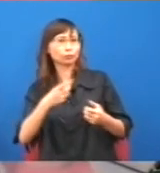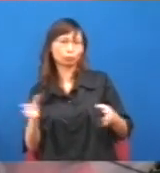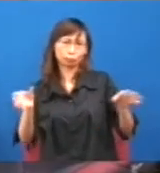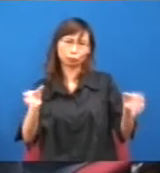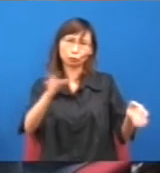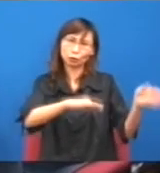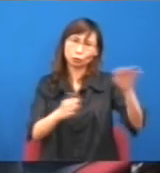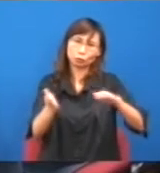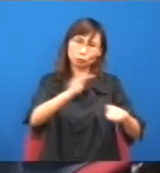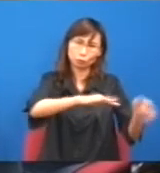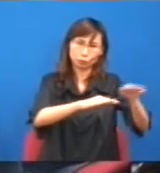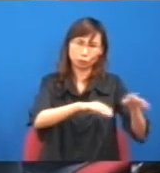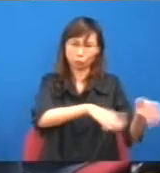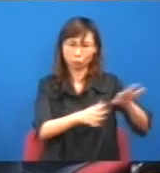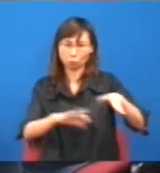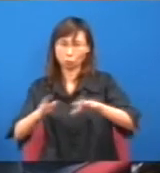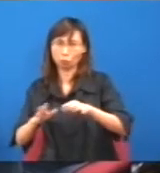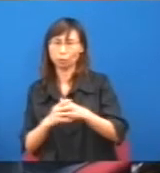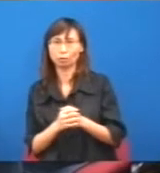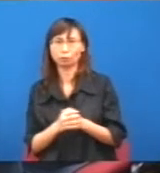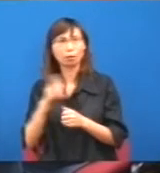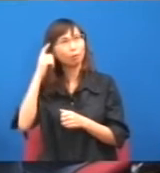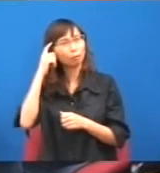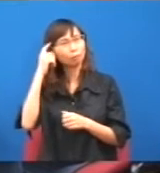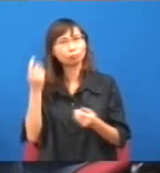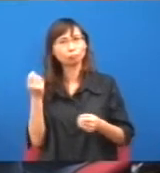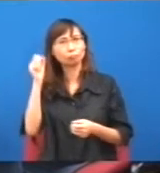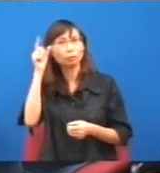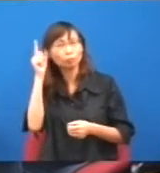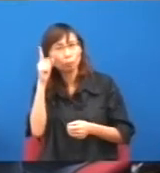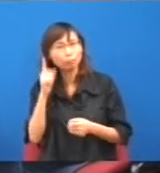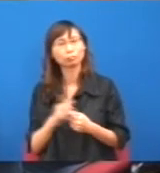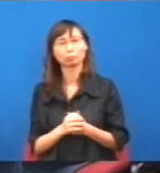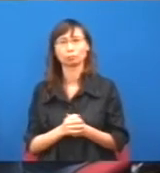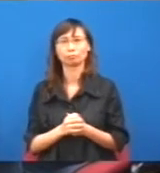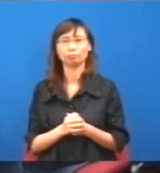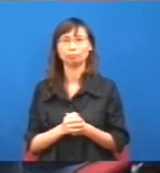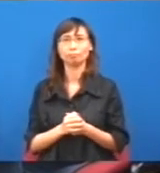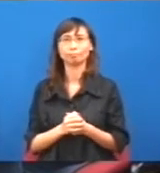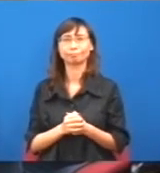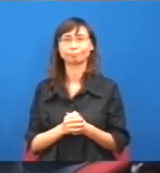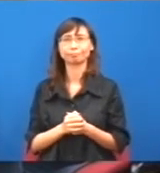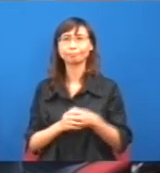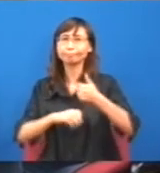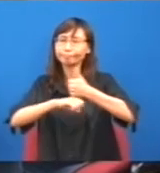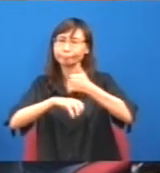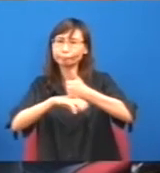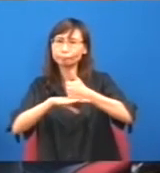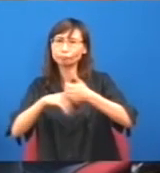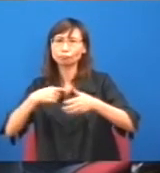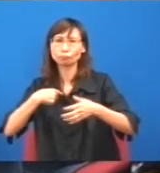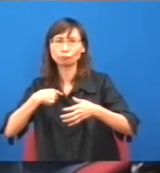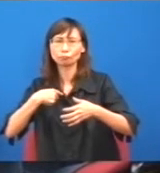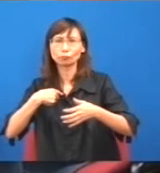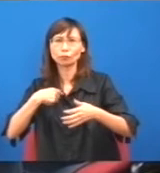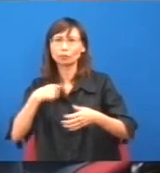還有什麽地方去填海呢?不是啊,為什麽想到填海這麽厲害呢?基本上我們已經盡量避